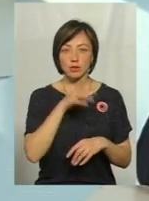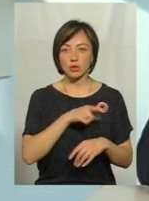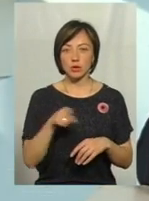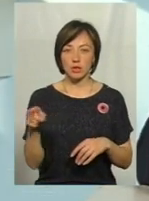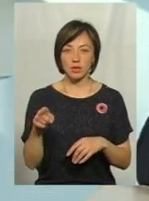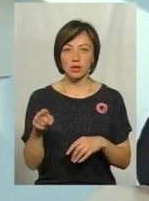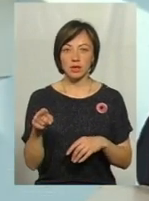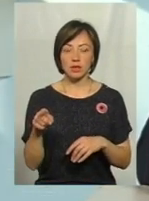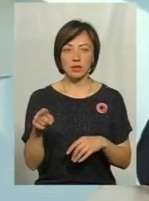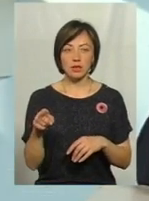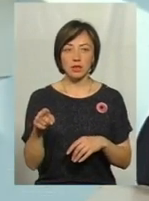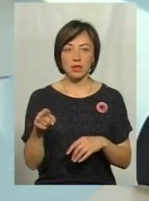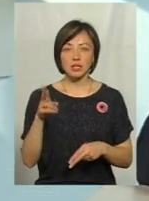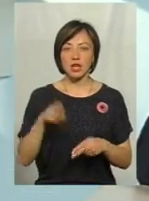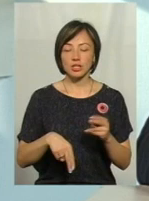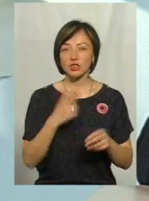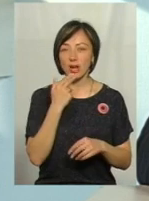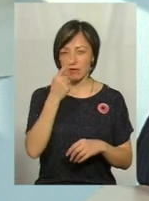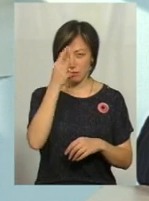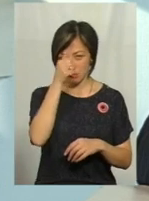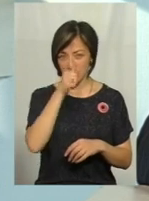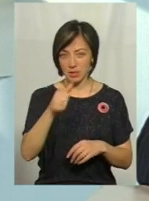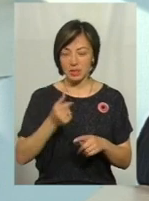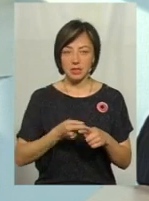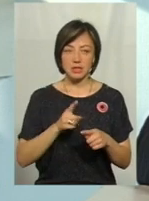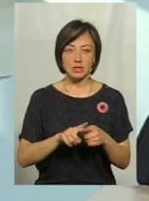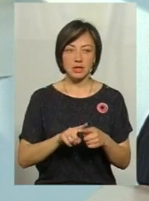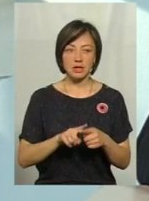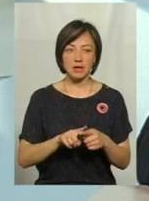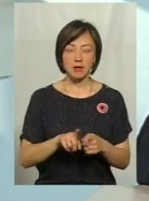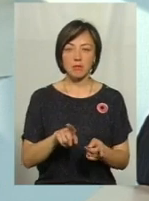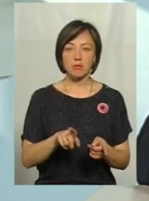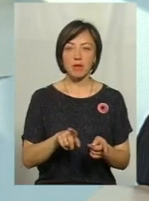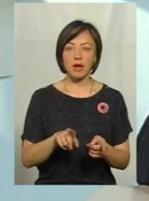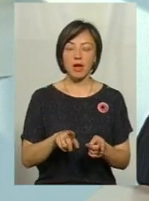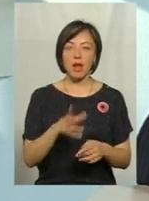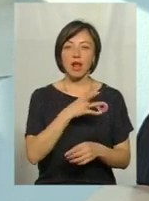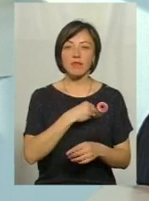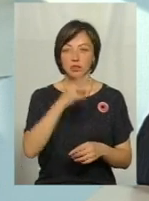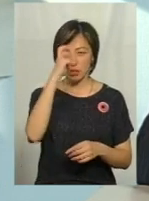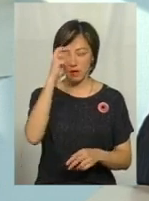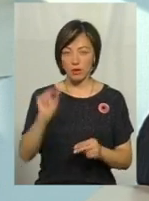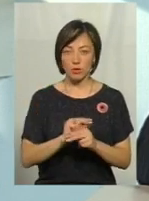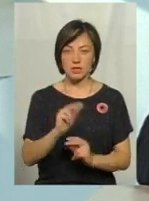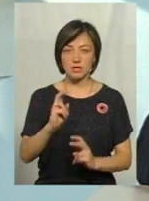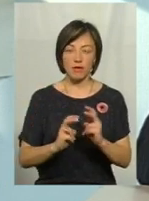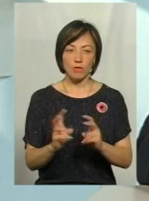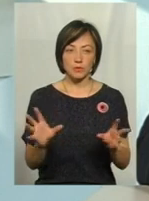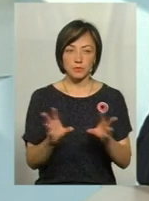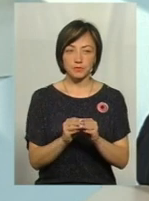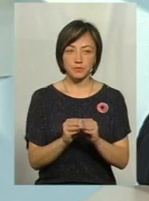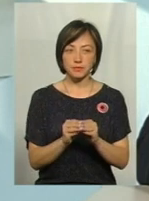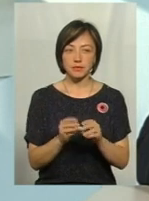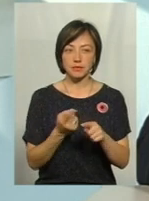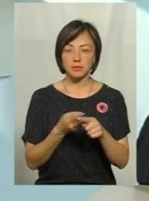здачі вже 10 червень місяць, це в нас перехідна балка, також на Львівський державний ремонтний завод. Значить,